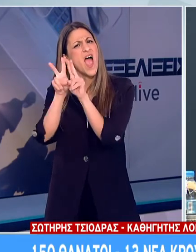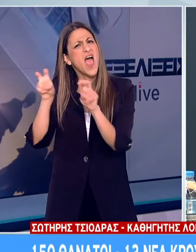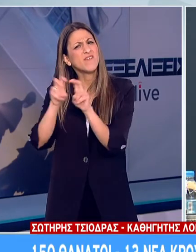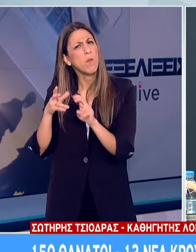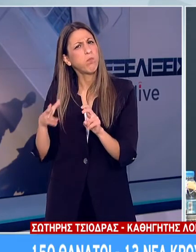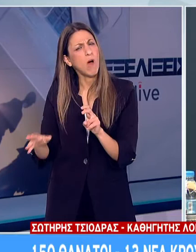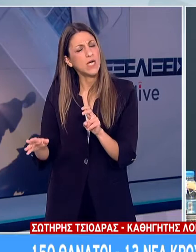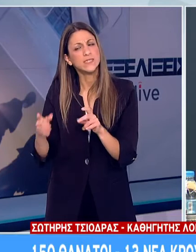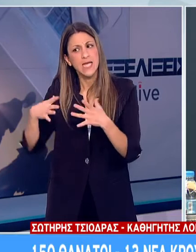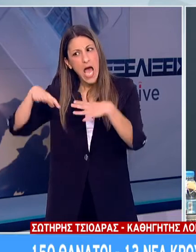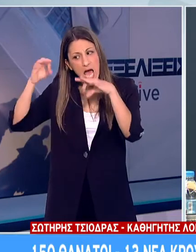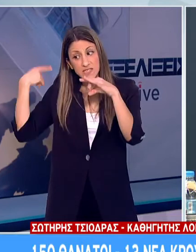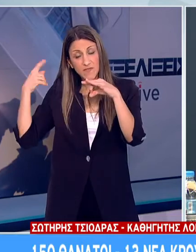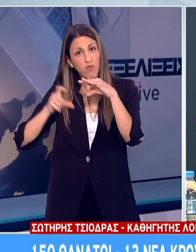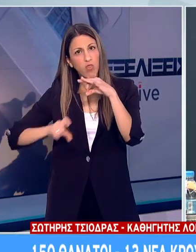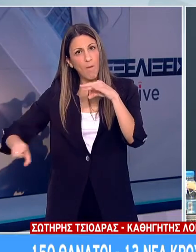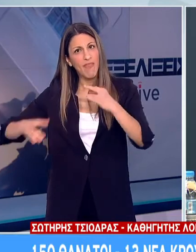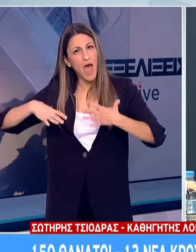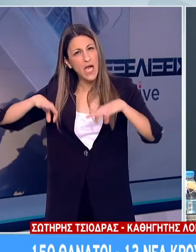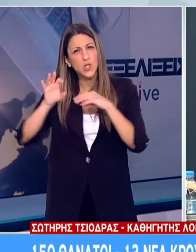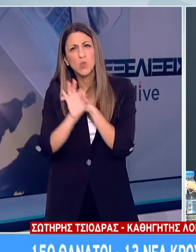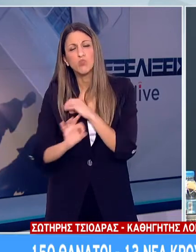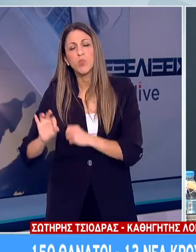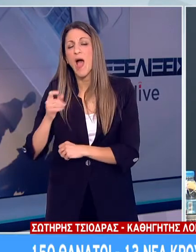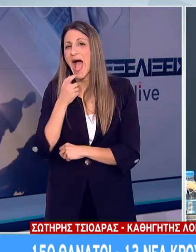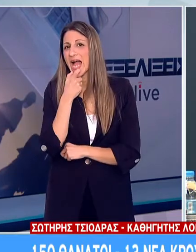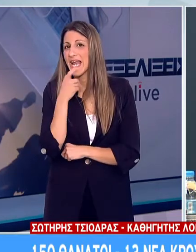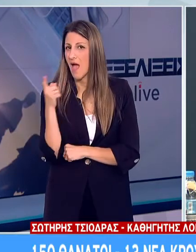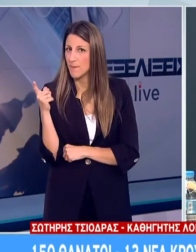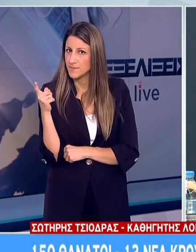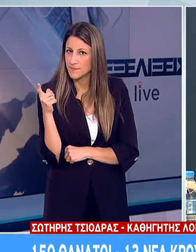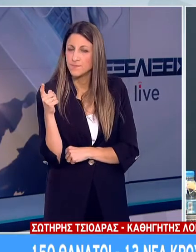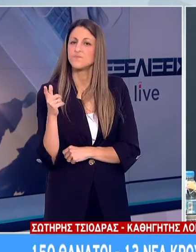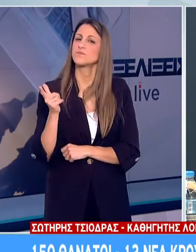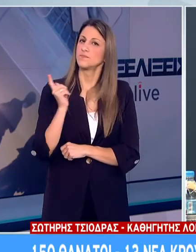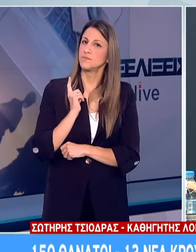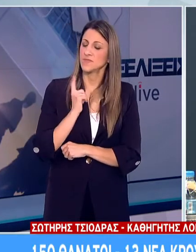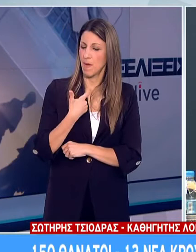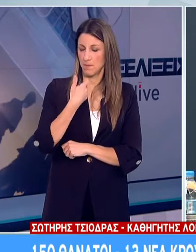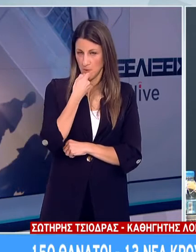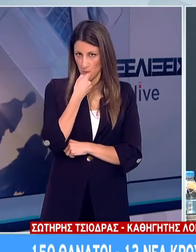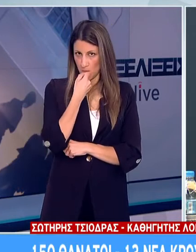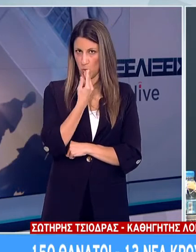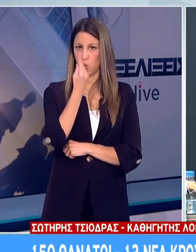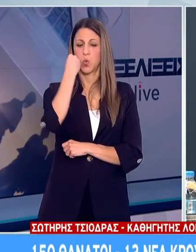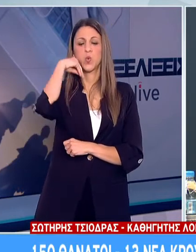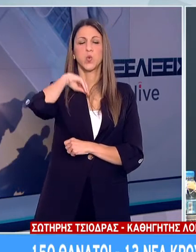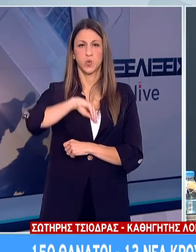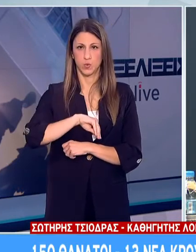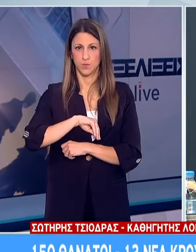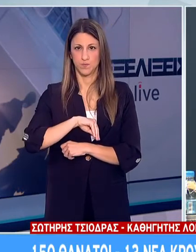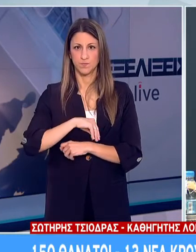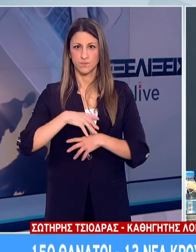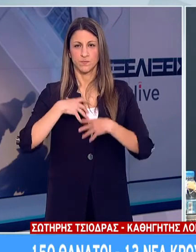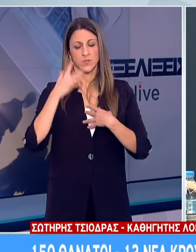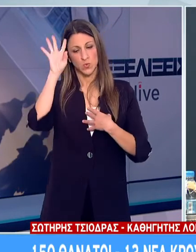αναφέρει ο δημοσιογράφος, ξεκίνησε αυτή τη βδομάδα στο Ηνωμένο Βασίλειο και θα δίνεται μάλιστα σε εισπνεόμενη μορφή προσπαθώντας να βοηθήσει